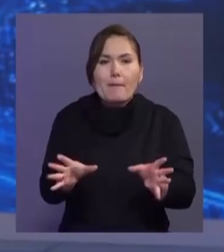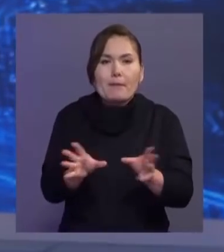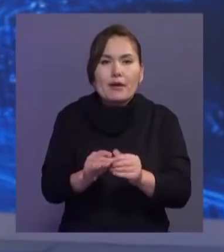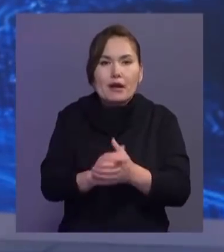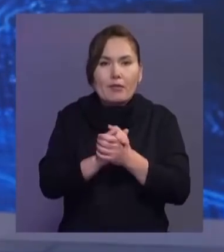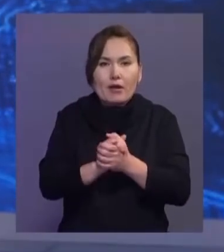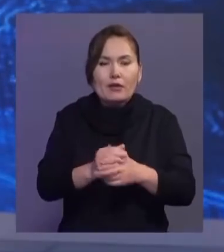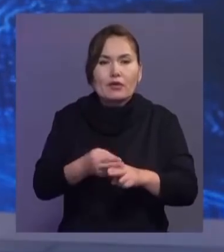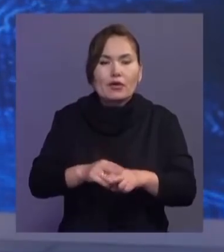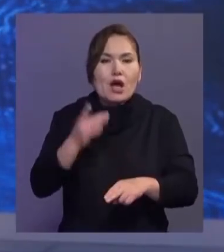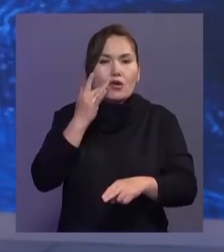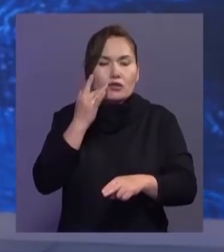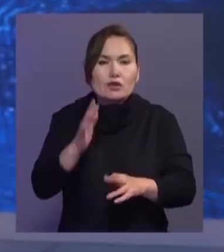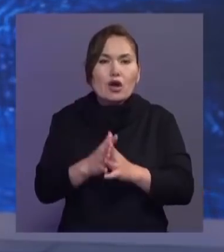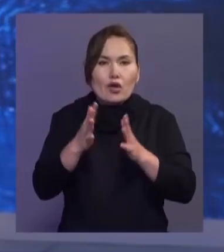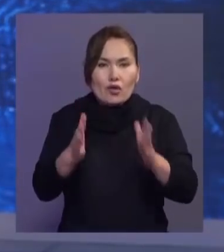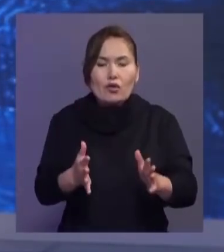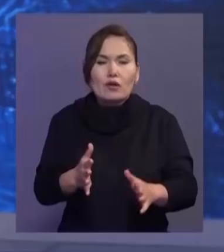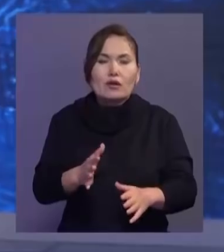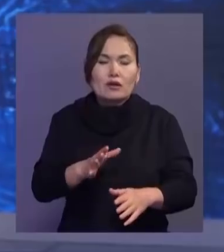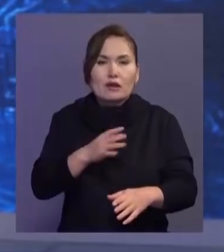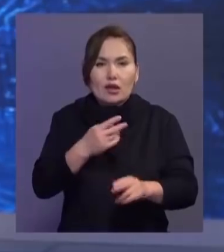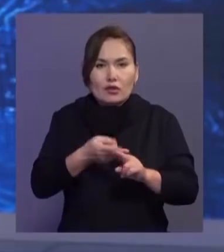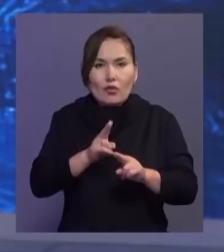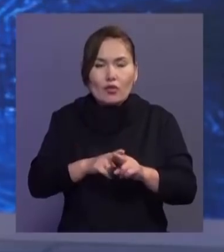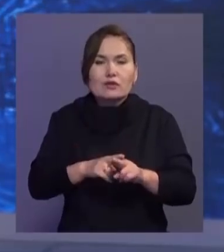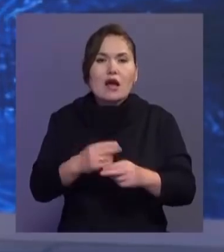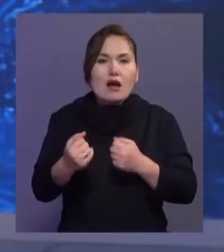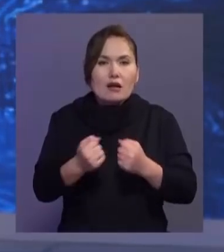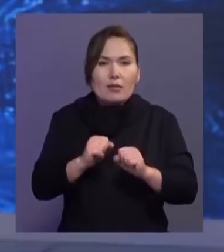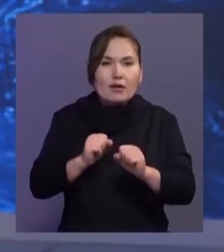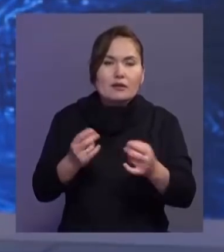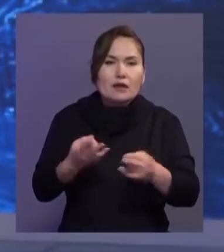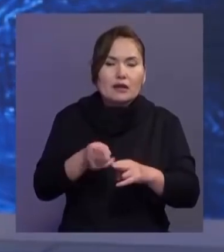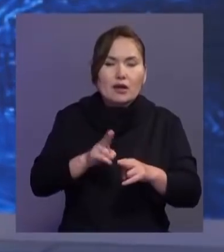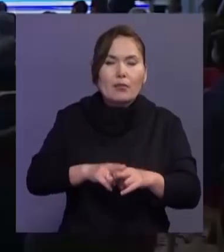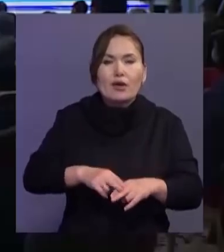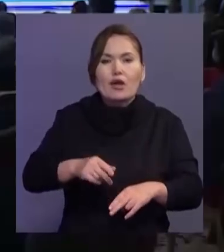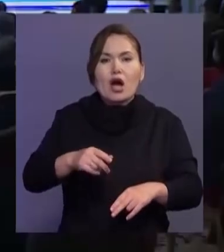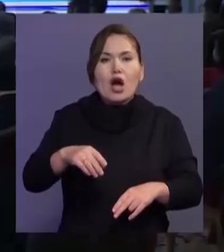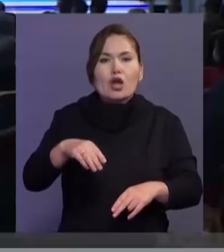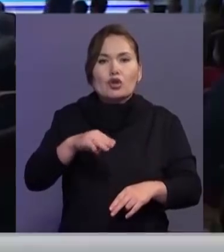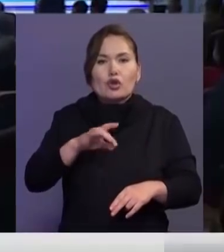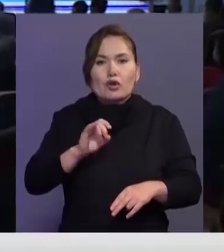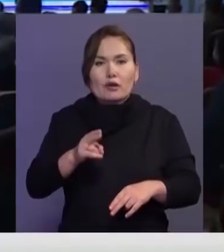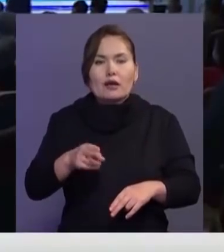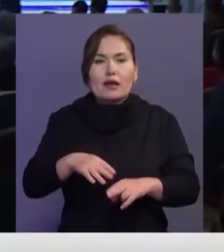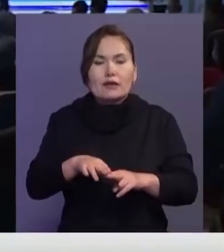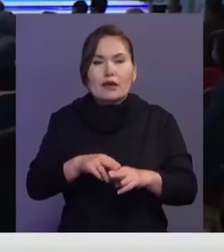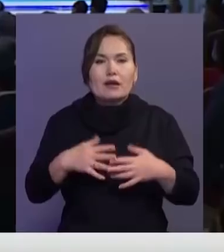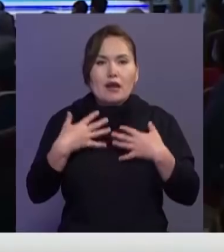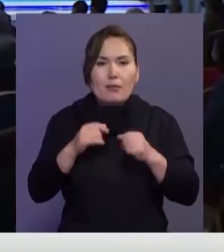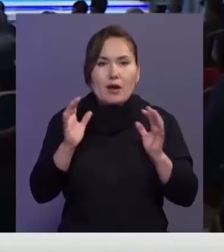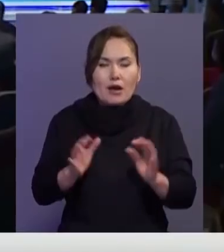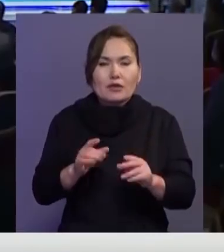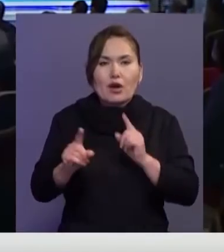беріктігіне үлкен сынақ болды. Денсаулықсақтау менестері Алексей Цой, Астамбылда өткен Түркі кенгесі Денсаулықсақтау жөніндегі ғылыме